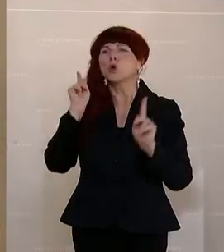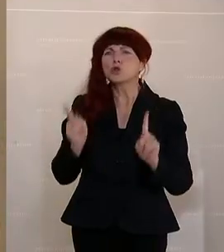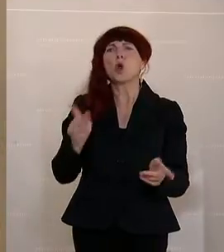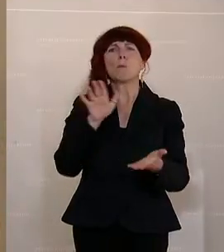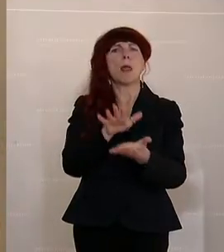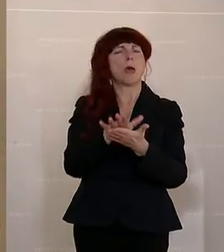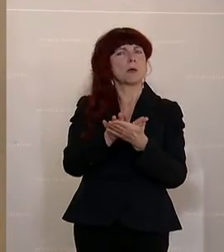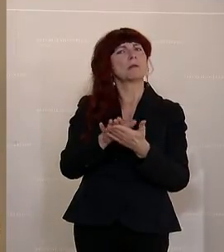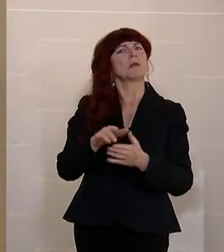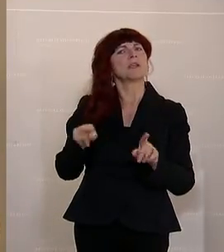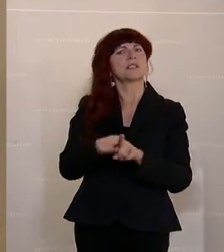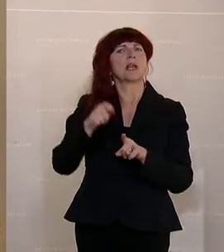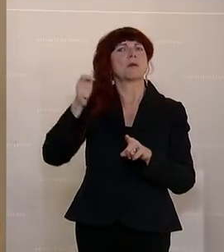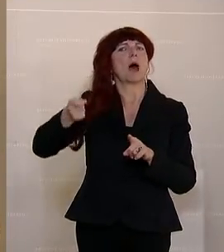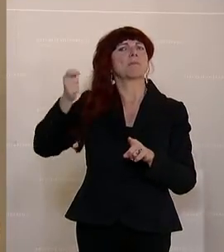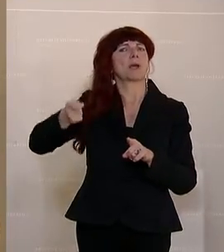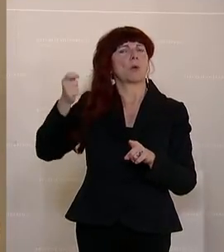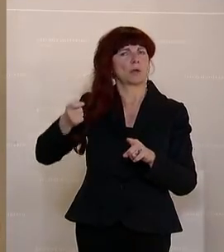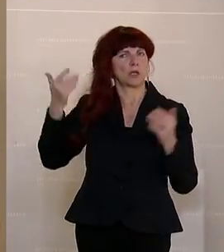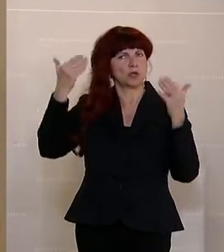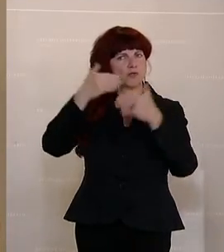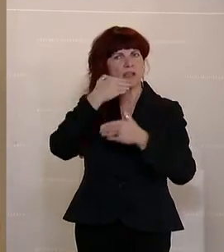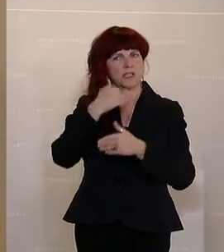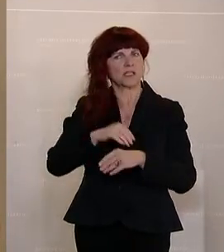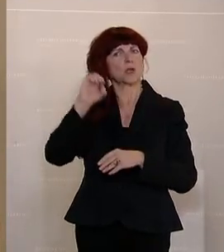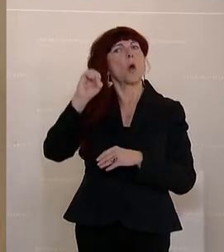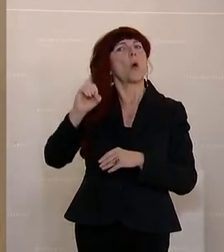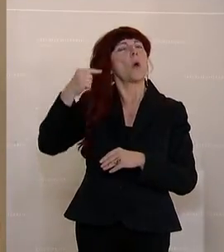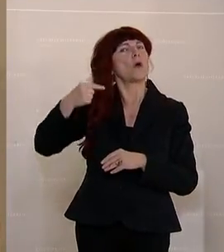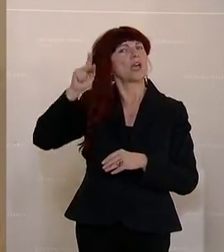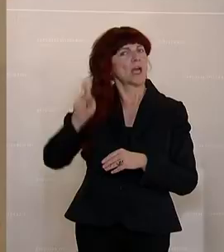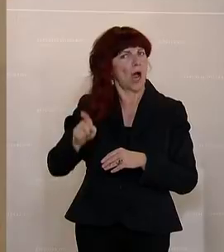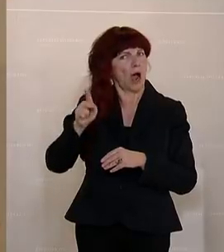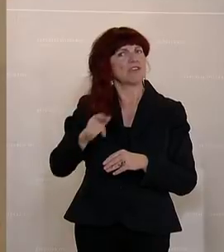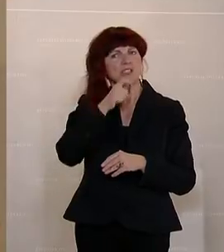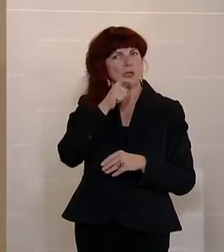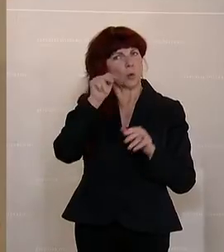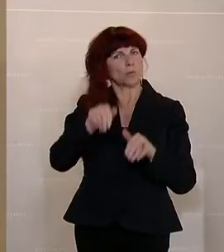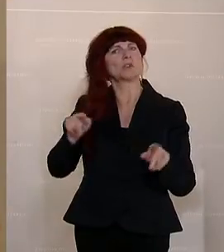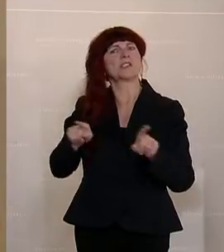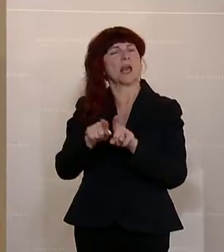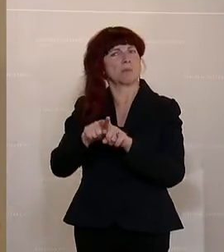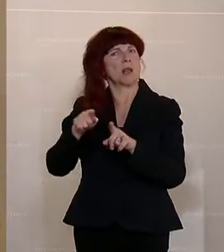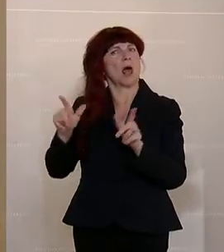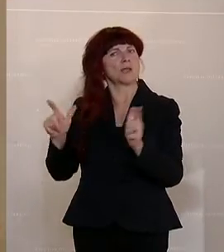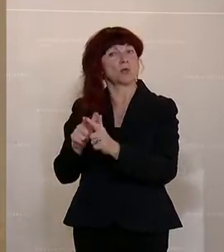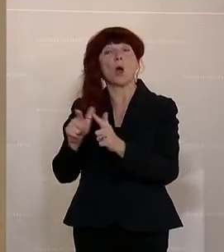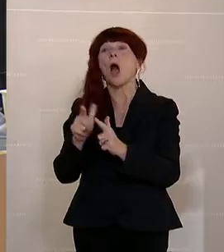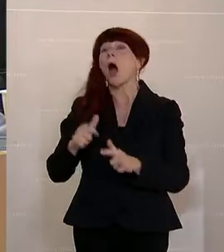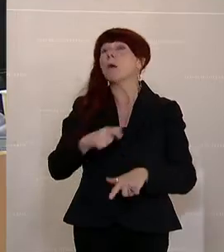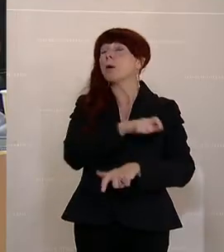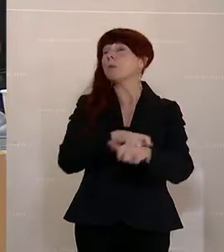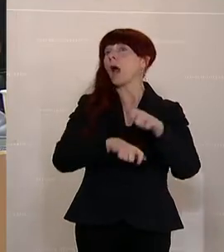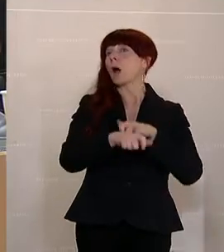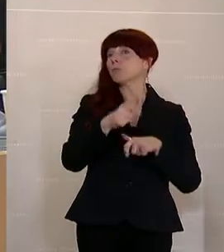Schwarz das gemeint hat, weil nur die ÖGK-Versicherten sollen eine einheitliche Leistung kriegen. Aber die Beamten und die Selbstständigen, die können schon bessere